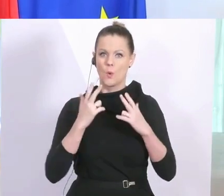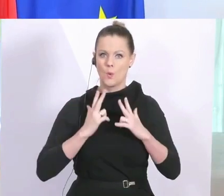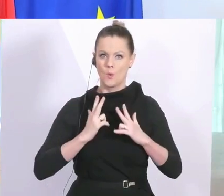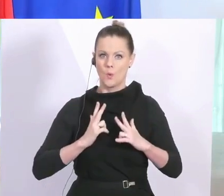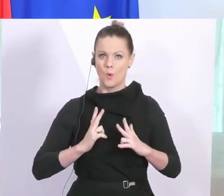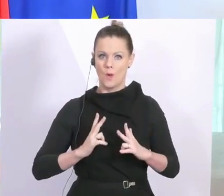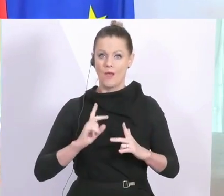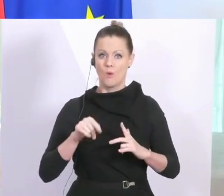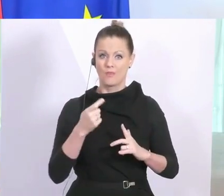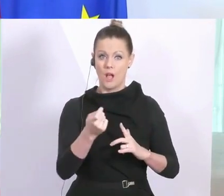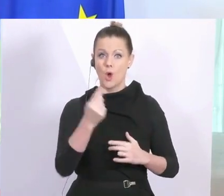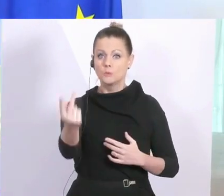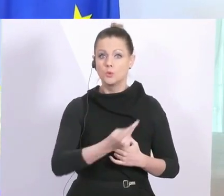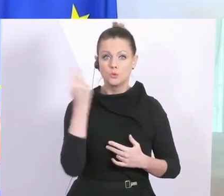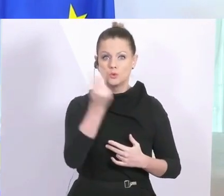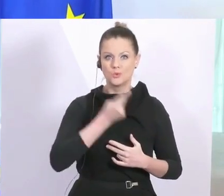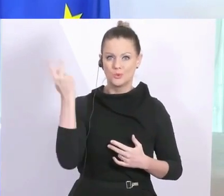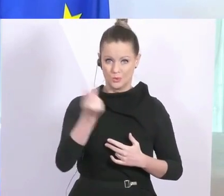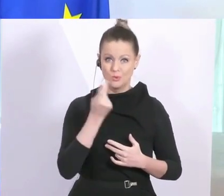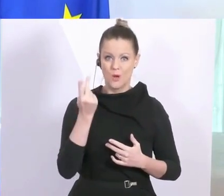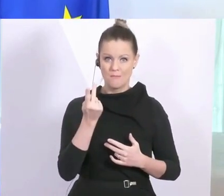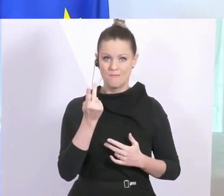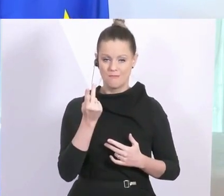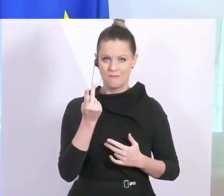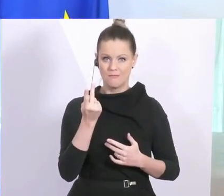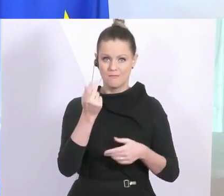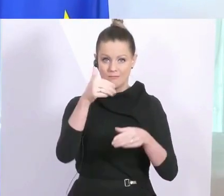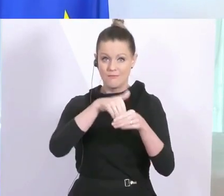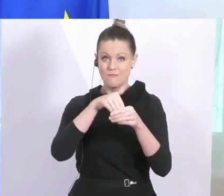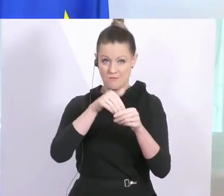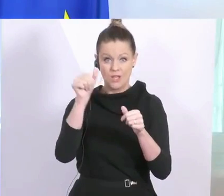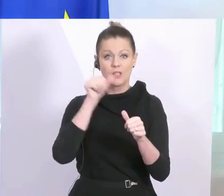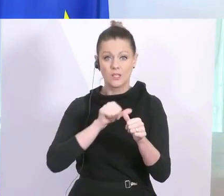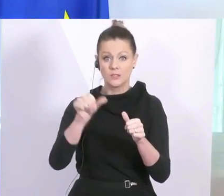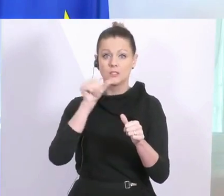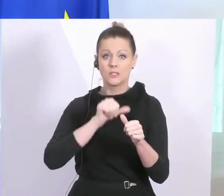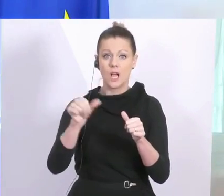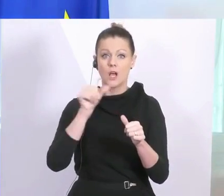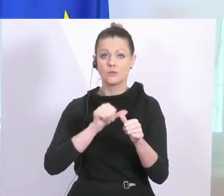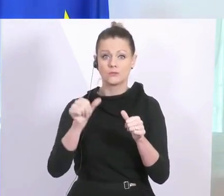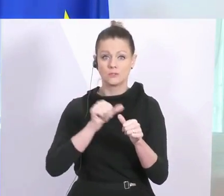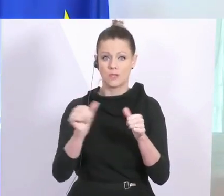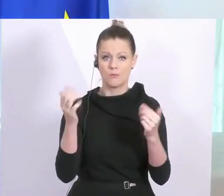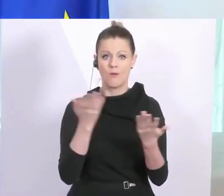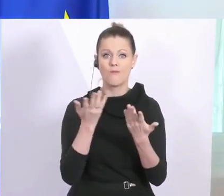dieser Sturm sein kann, das merkt man, wenn man in unser Nachbarland Italien schaut.